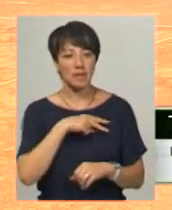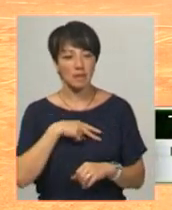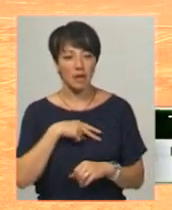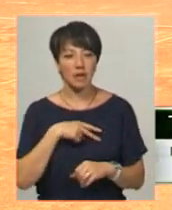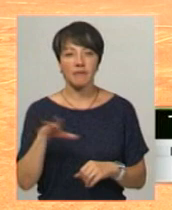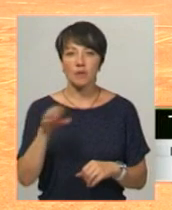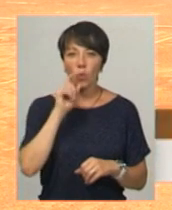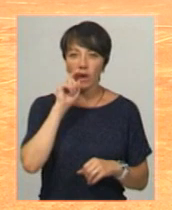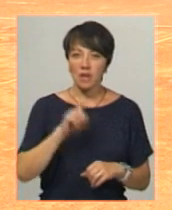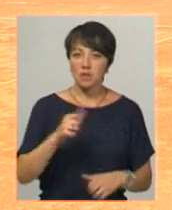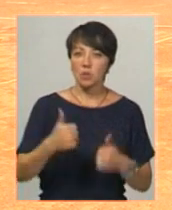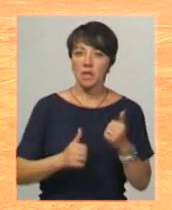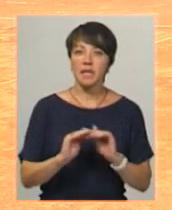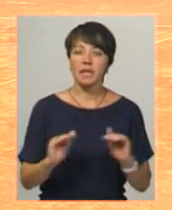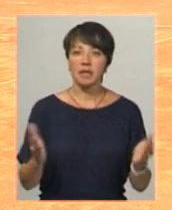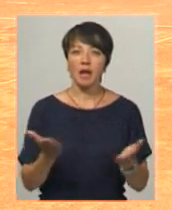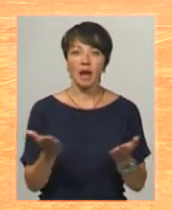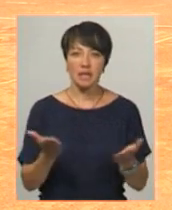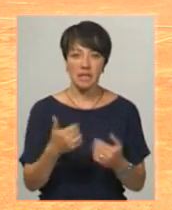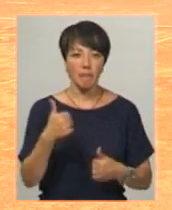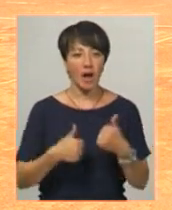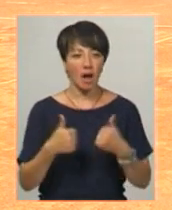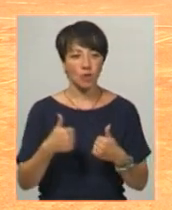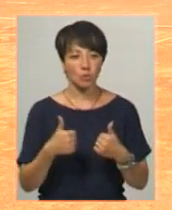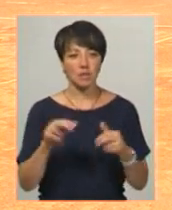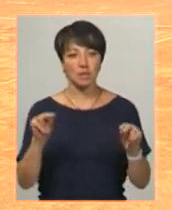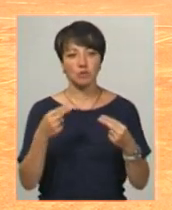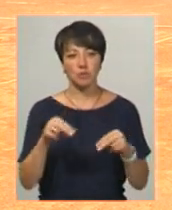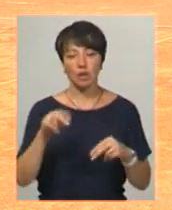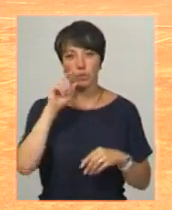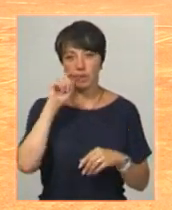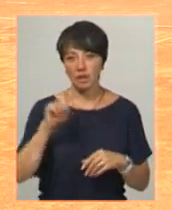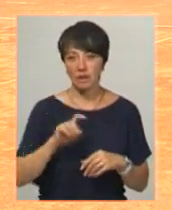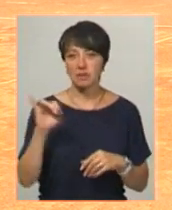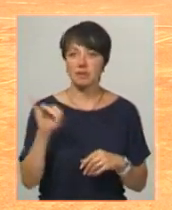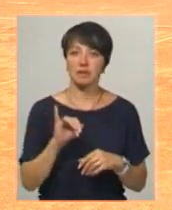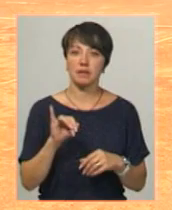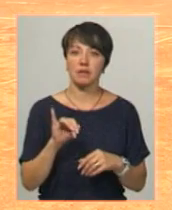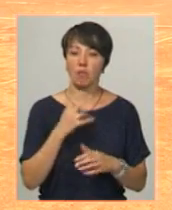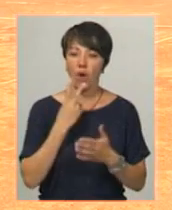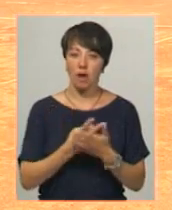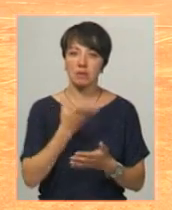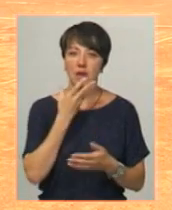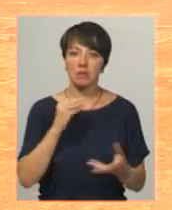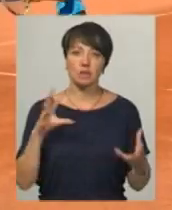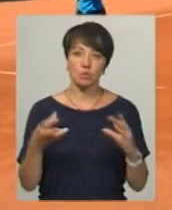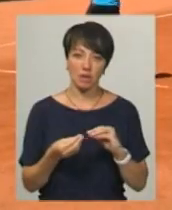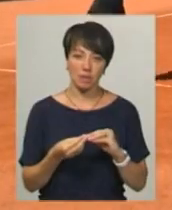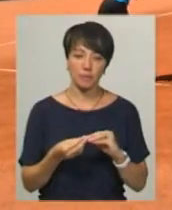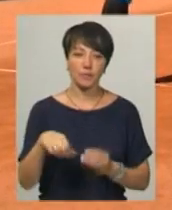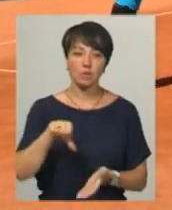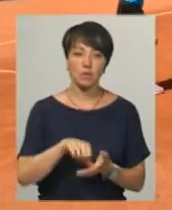всеукраїнських турнірів. Діти, які змагаються вже на чемпіонаті України і показують гарні результати.